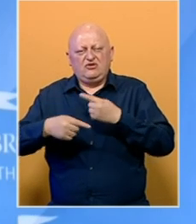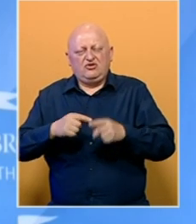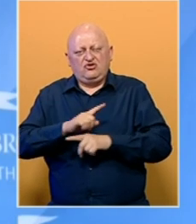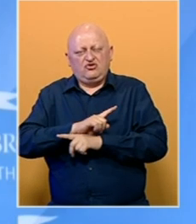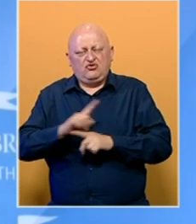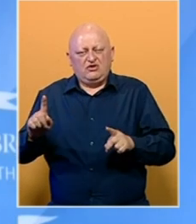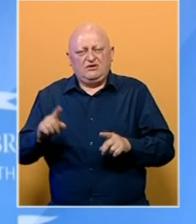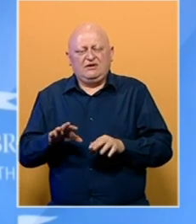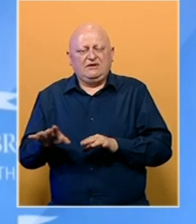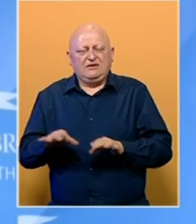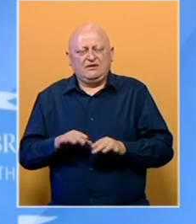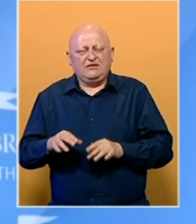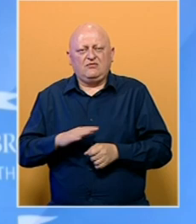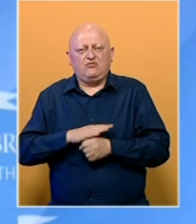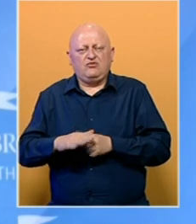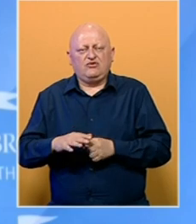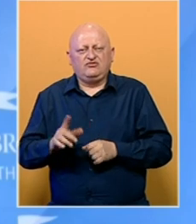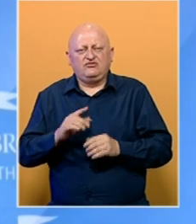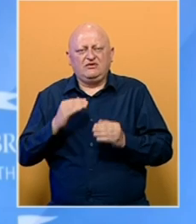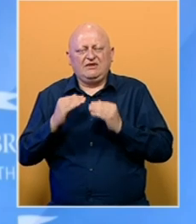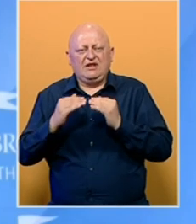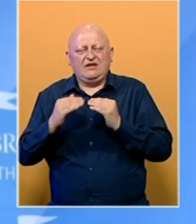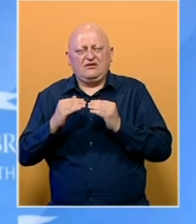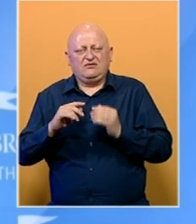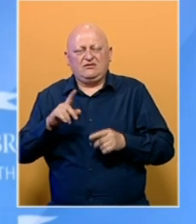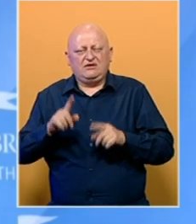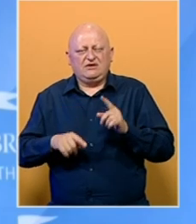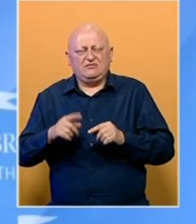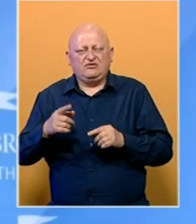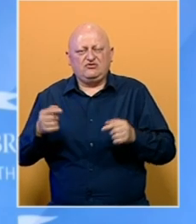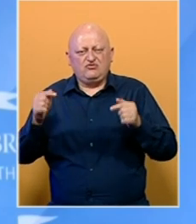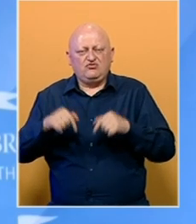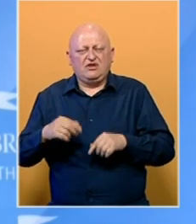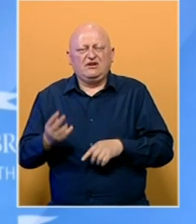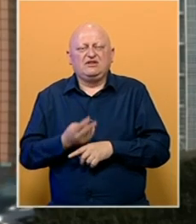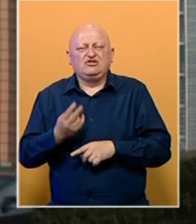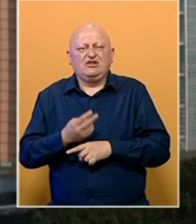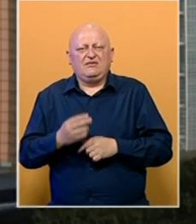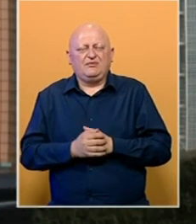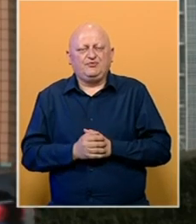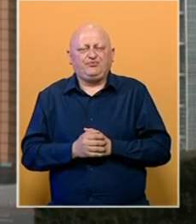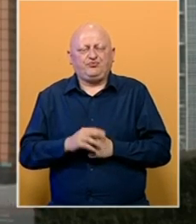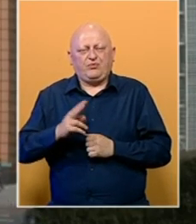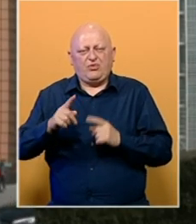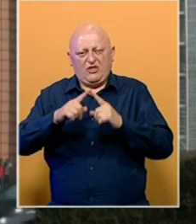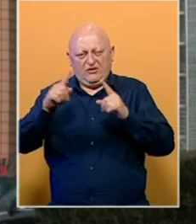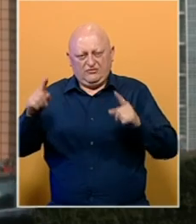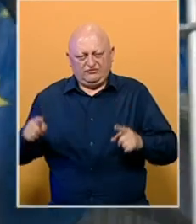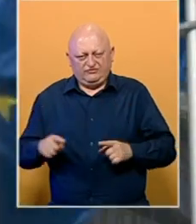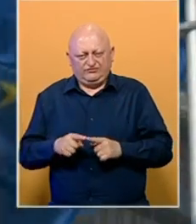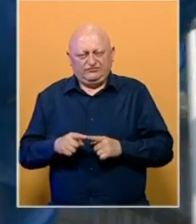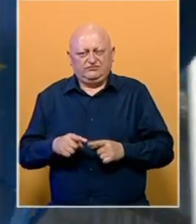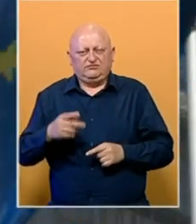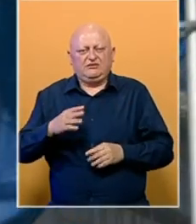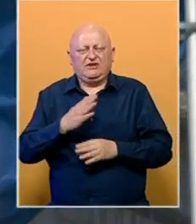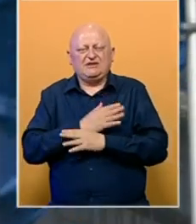drugačiji, digitalniji i s puno većom nejednakošću između, ali i unutar zemalja. Drugi panel ovog forma odnosio se